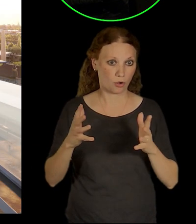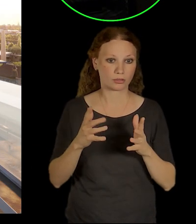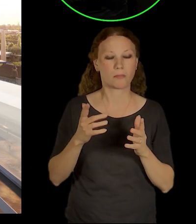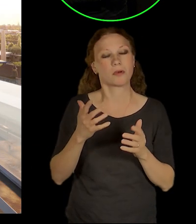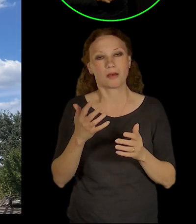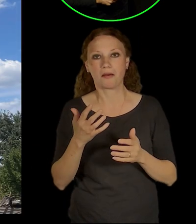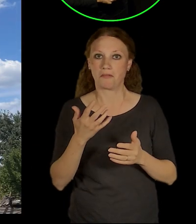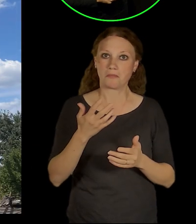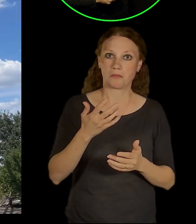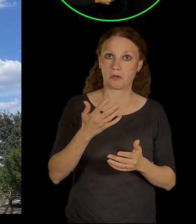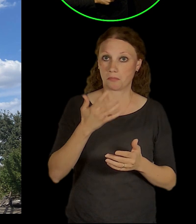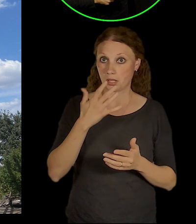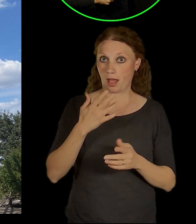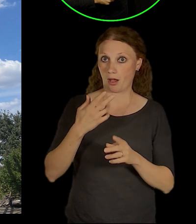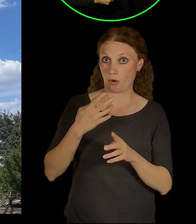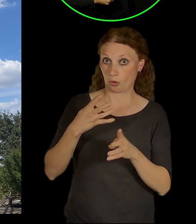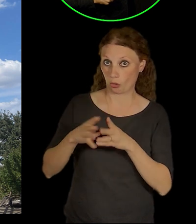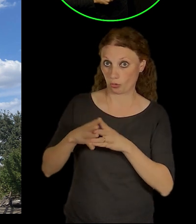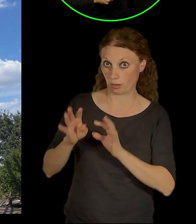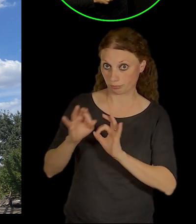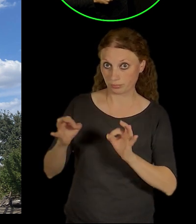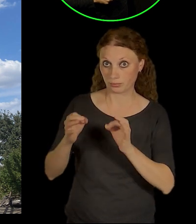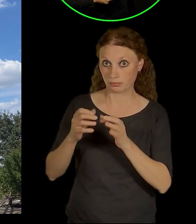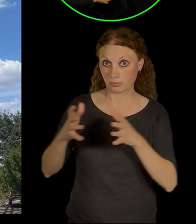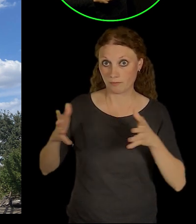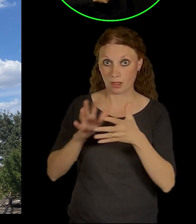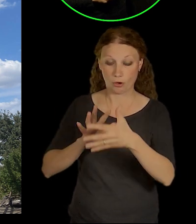rozdělaný.